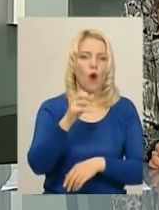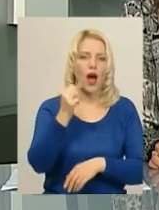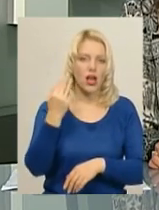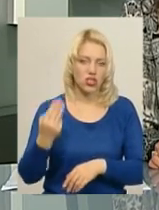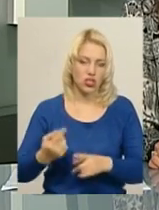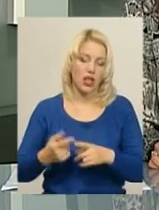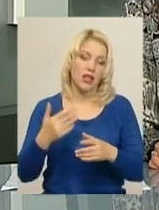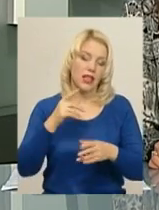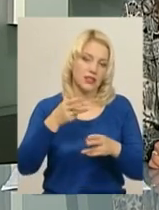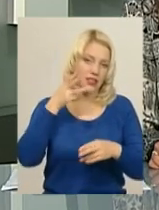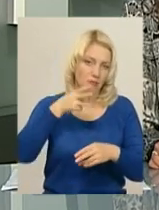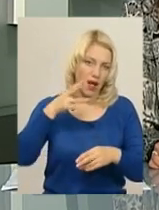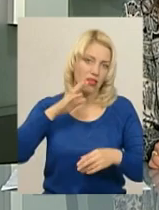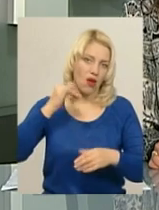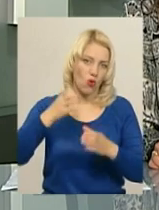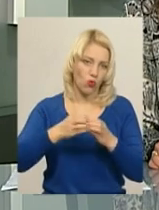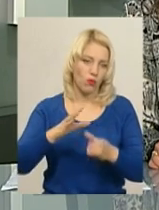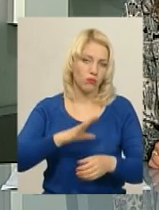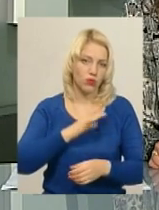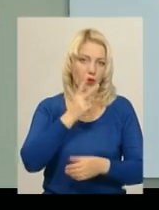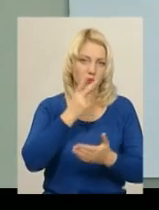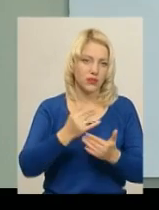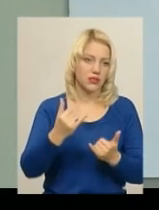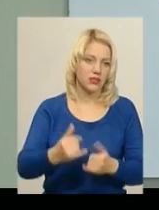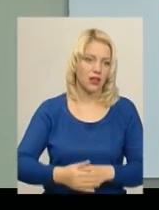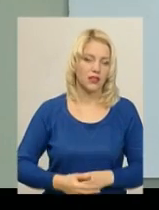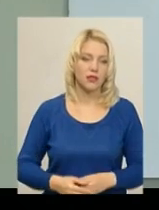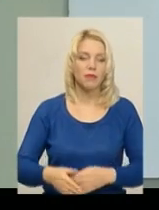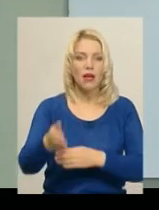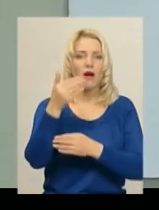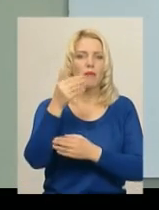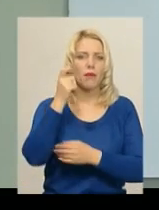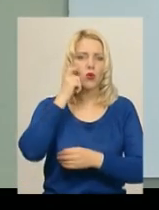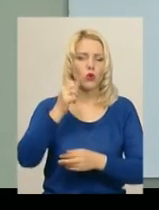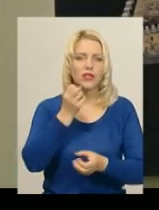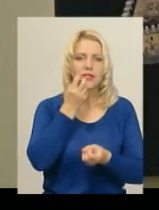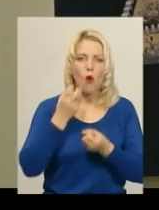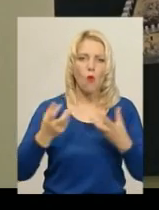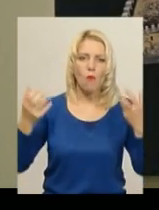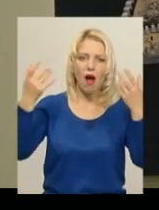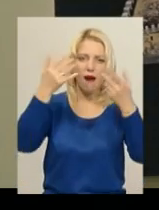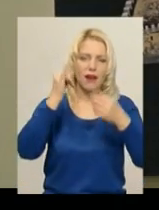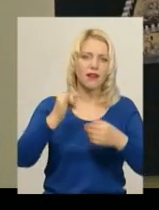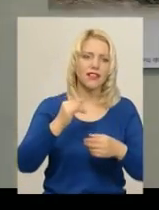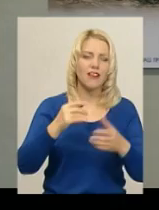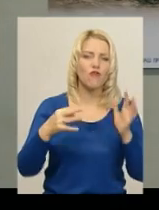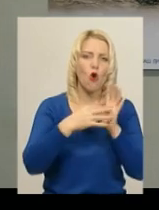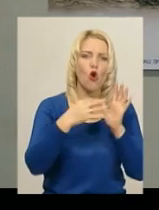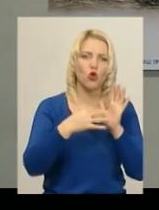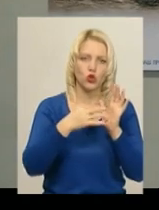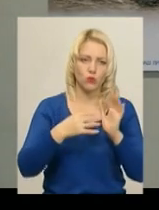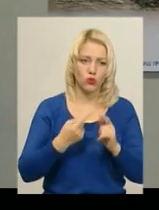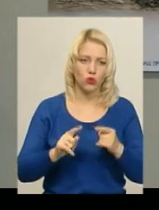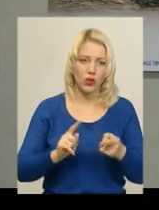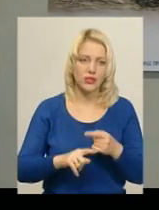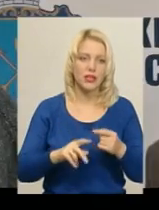наша знімальна група. Подробиці далі у сюжеті. Прапор України у Маках та Кулічому дроті «Меджибіська фортеця» та «Отело»